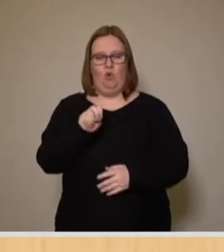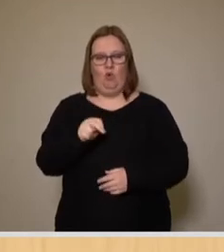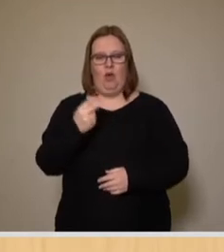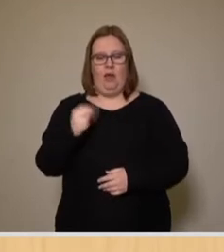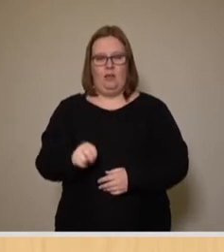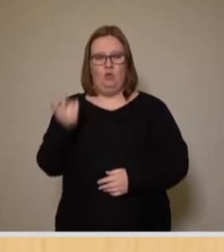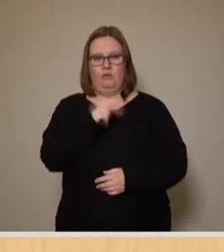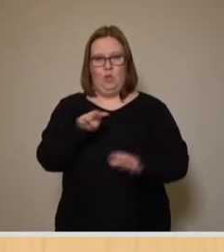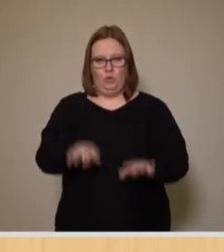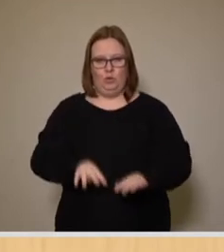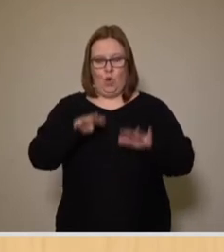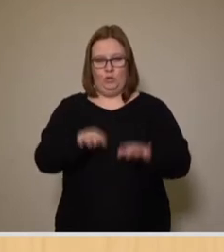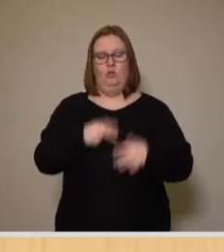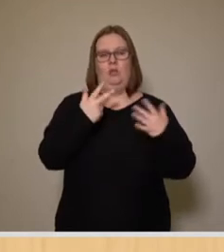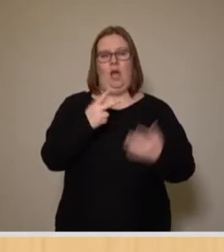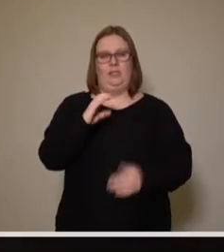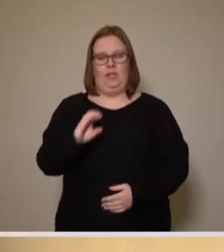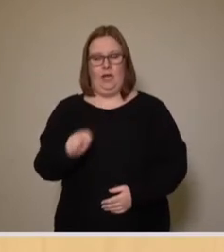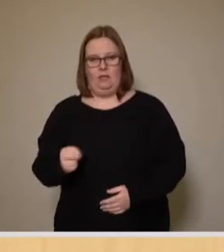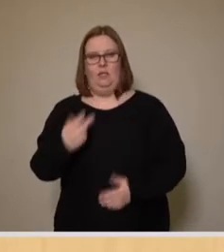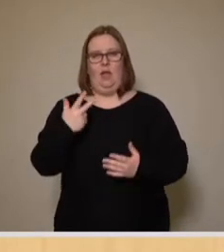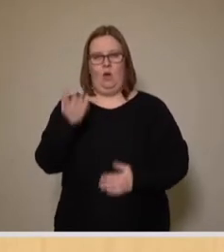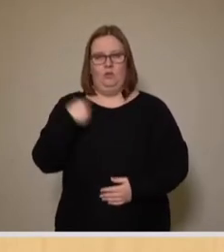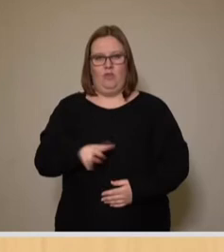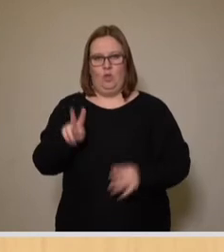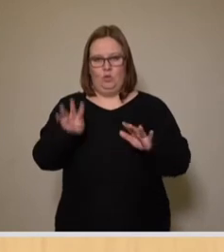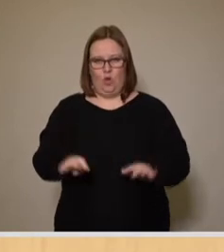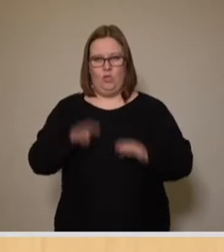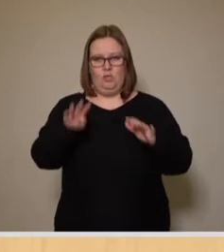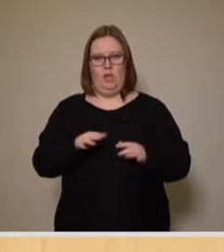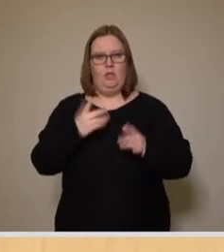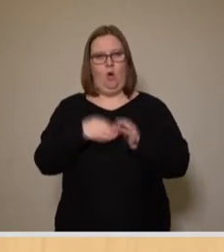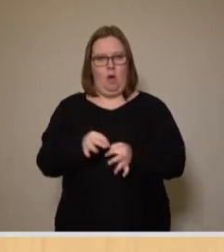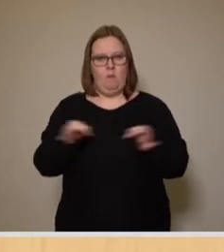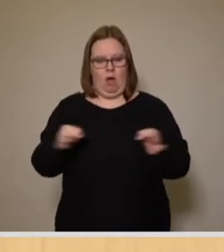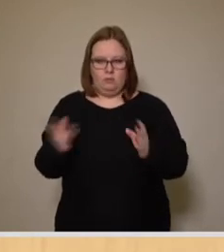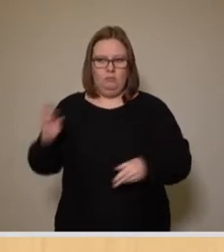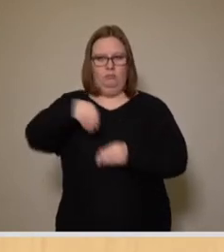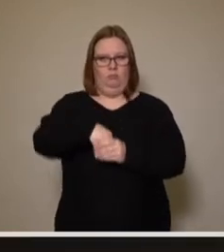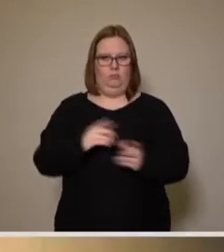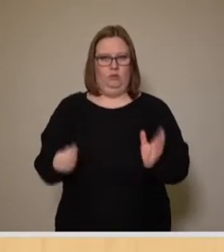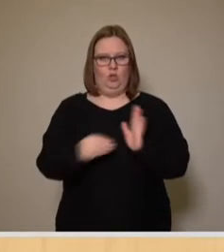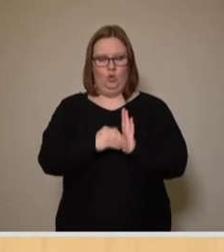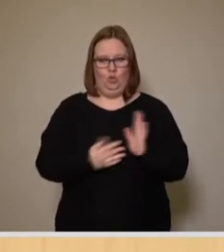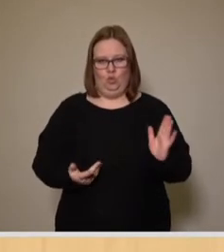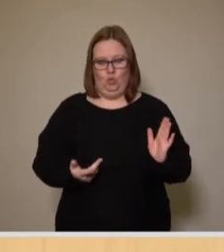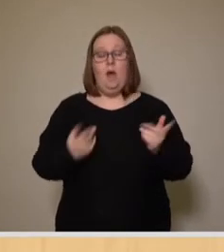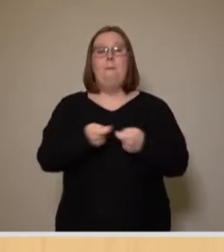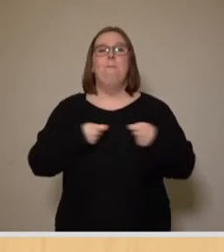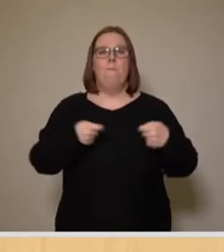und 8 CN 3 aus 19 angelegten Maßstäbe beachtet. Das